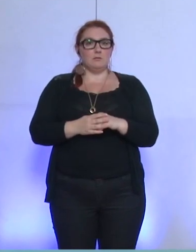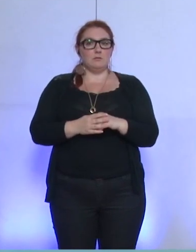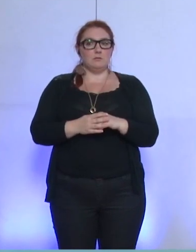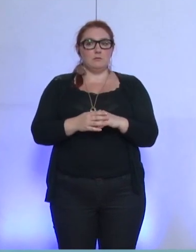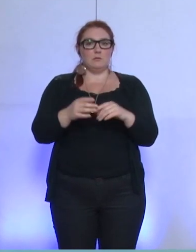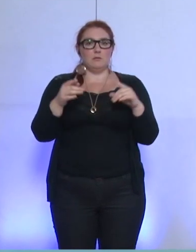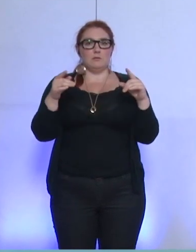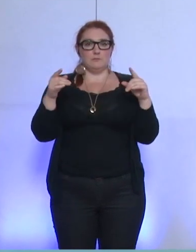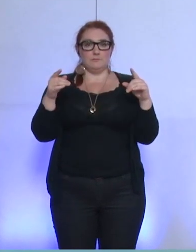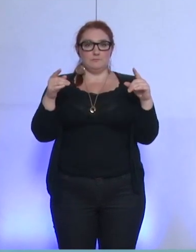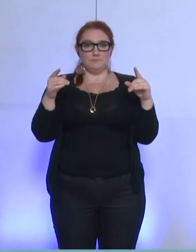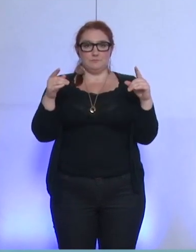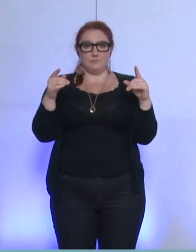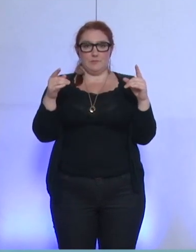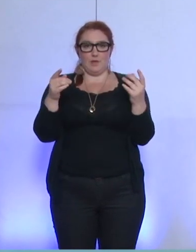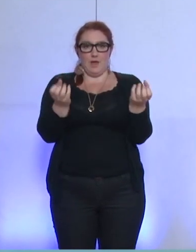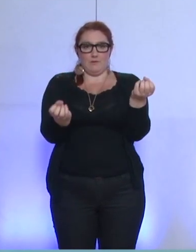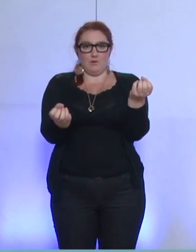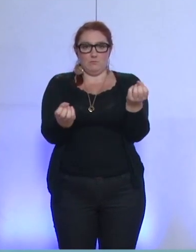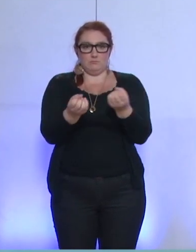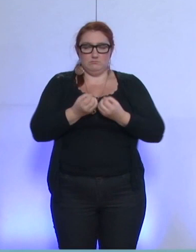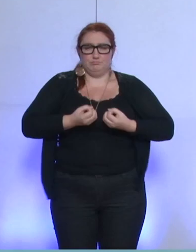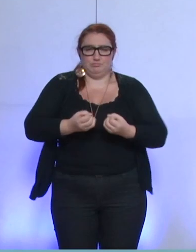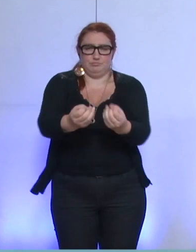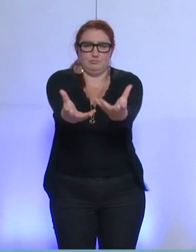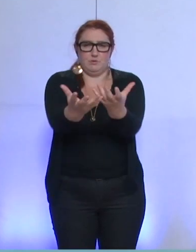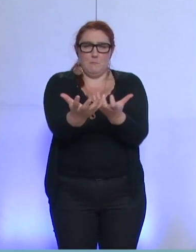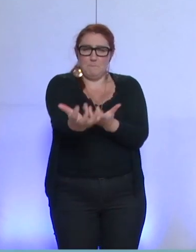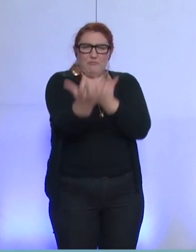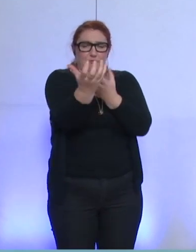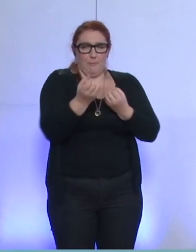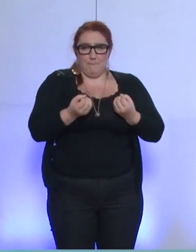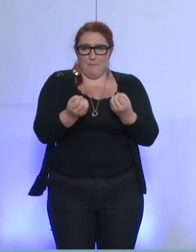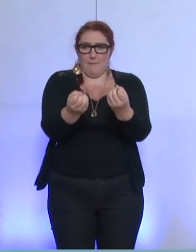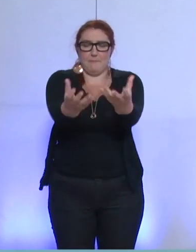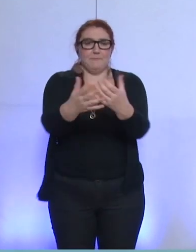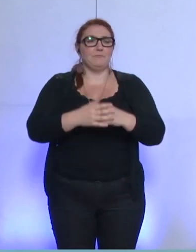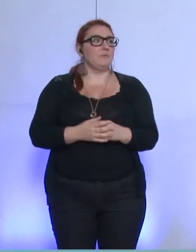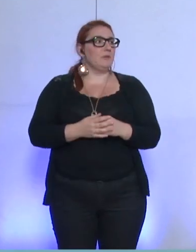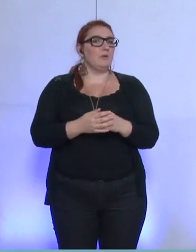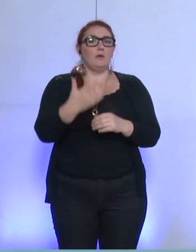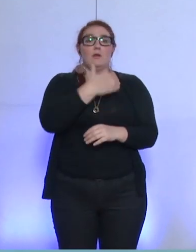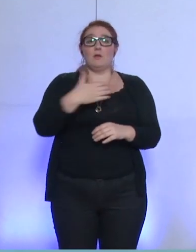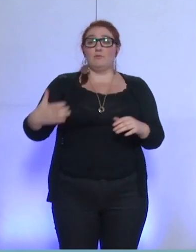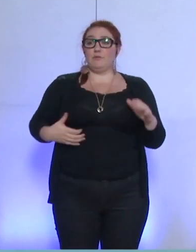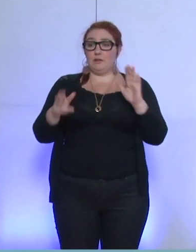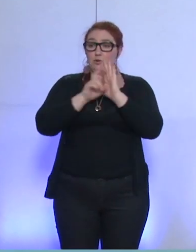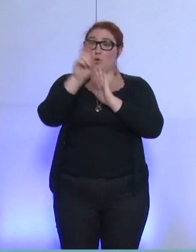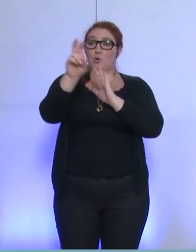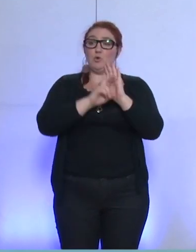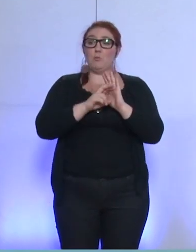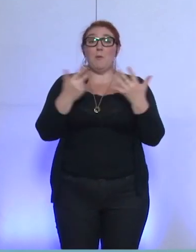L'état des lieux, la ville de Grenoble, c'est 18 000 points lumineux et une consommation